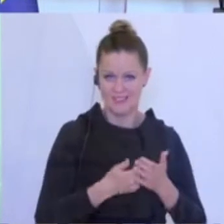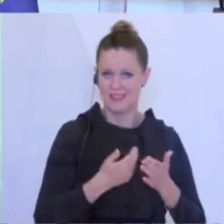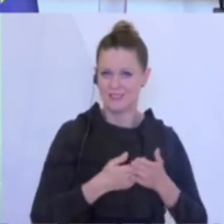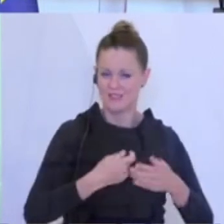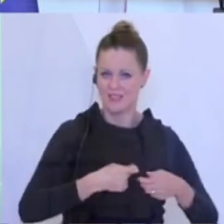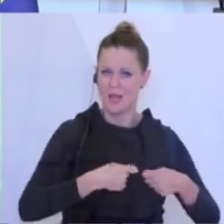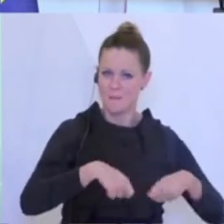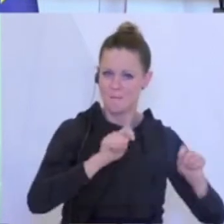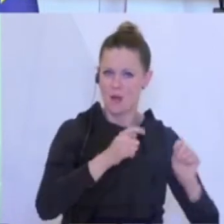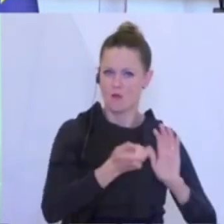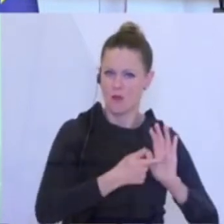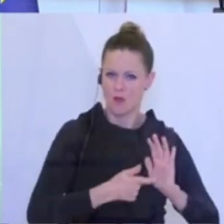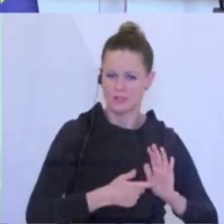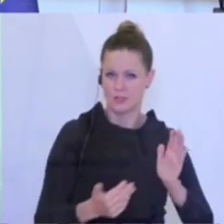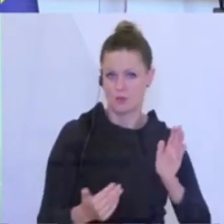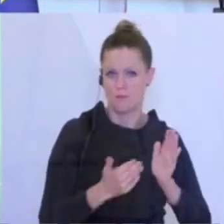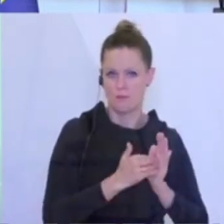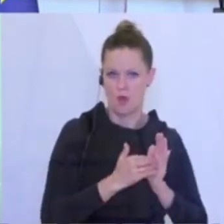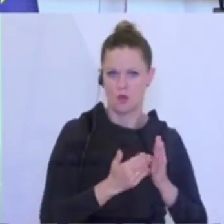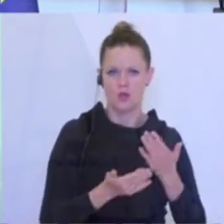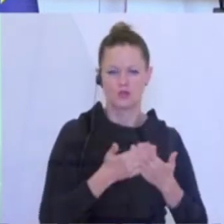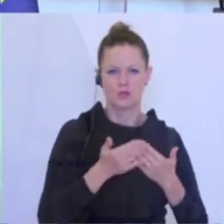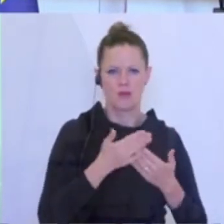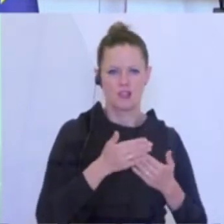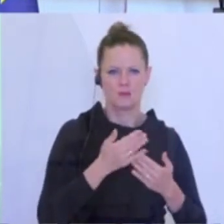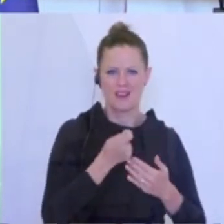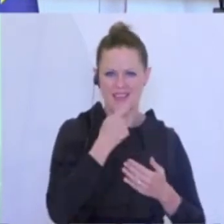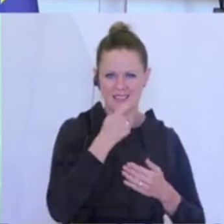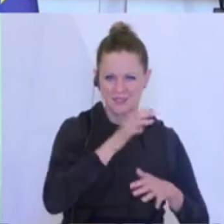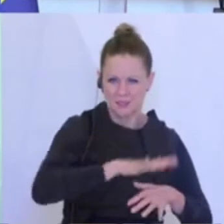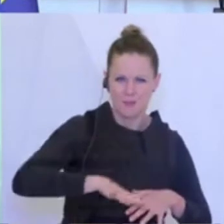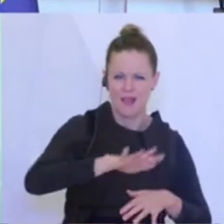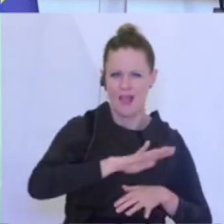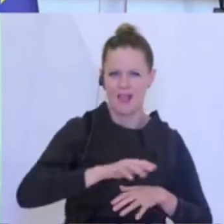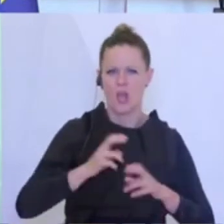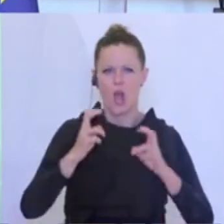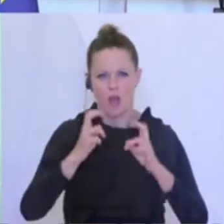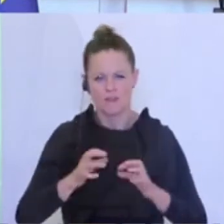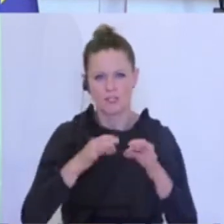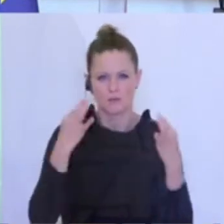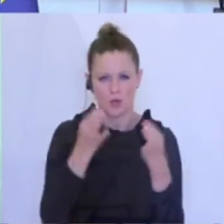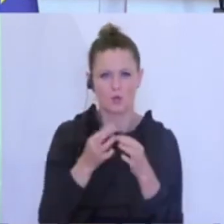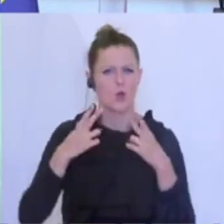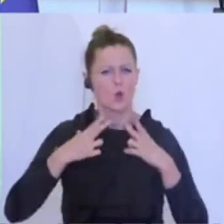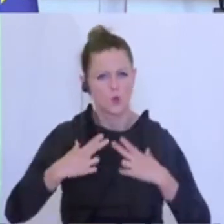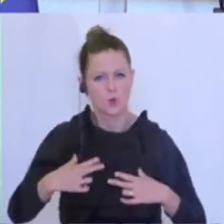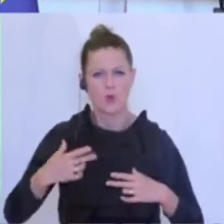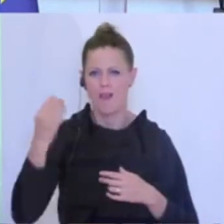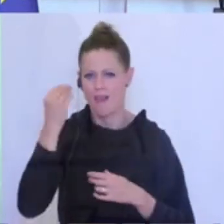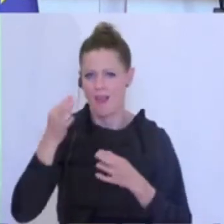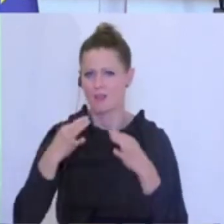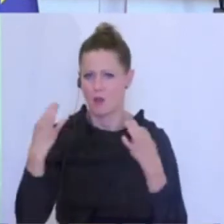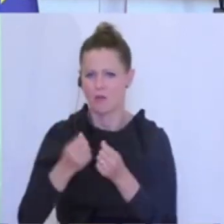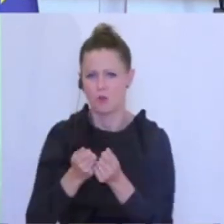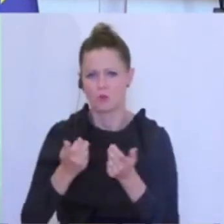Voraussetzungen treffen, wie Mensen, Aufenthaltsräume, Lernräume, Ruheräume und anderes